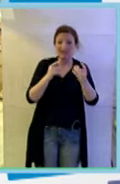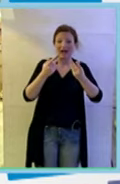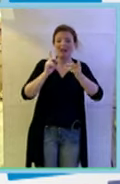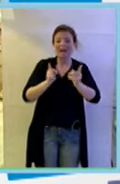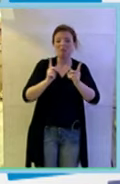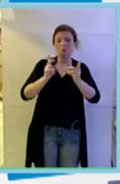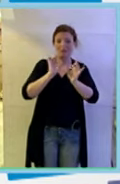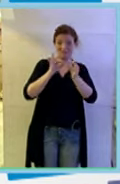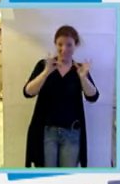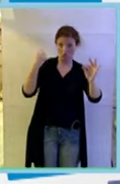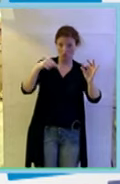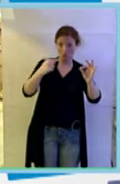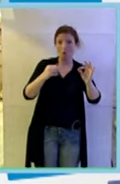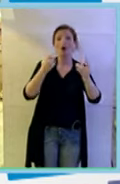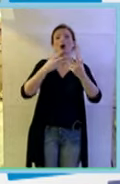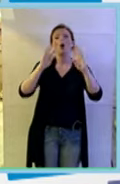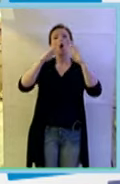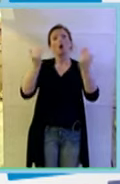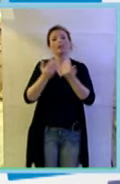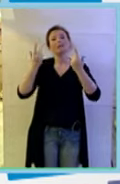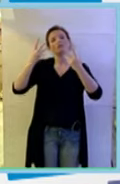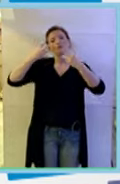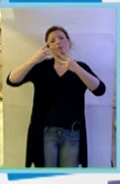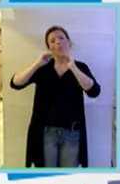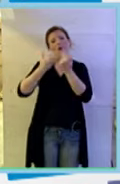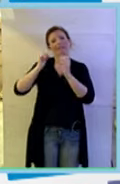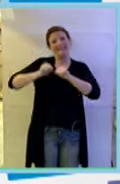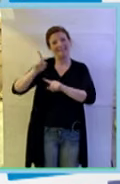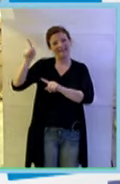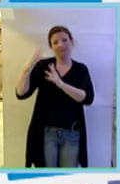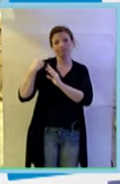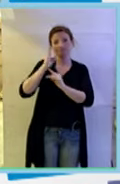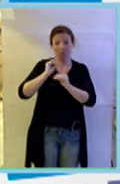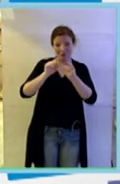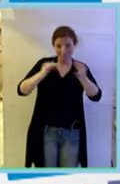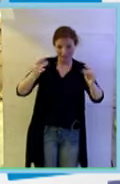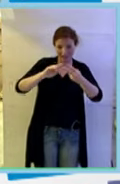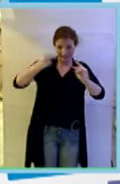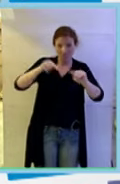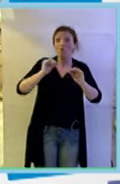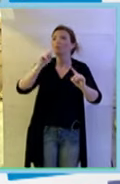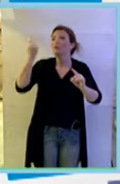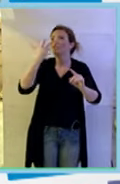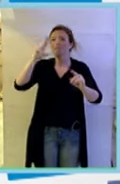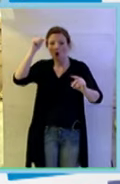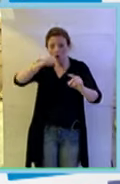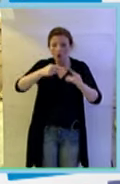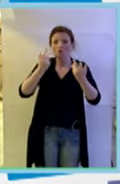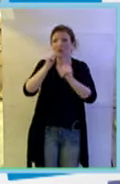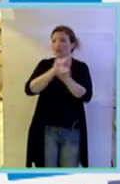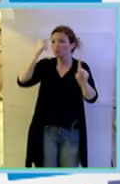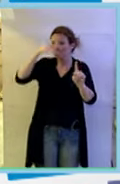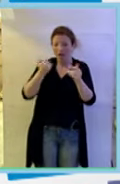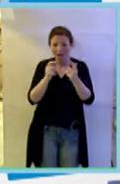che tutto il mondo voleva conoscere perché era una specie di tesoretto, non si sapeva questo virus